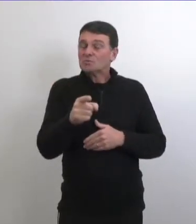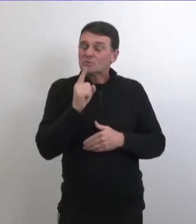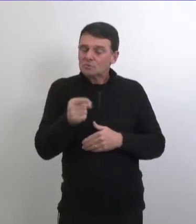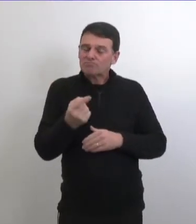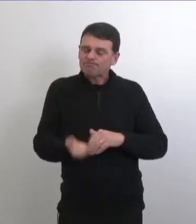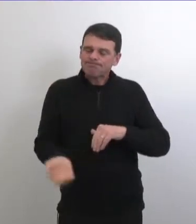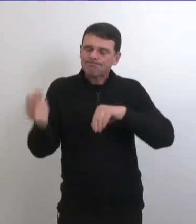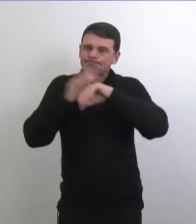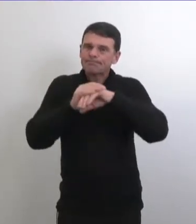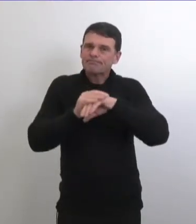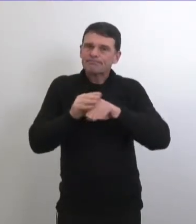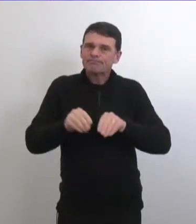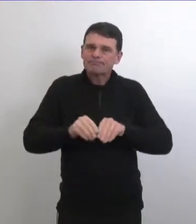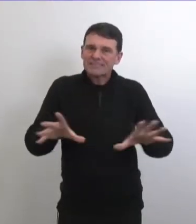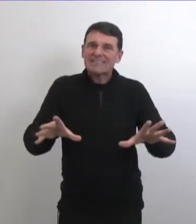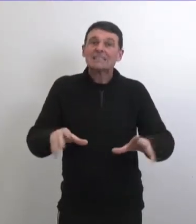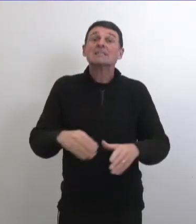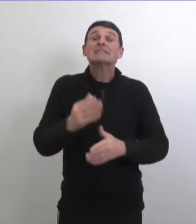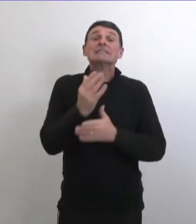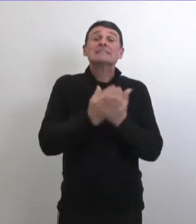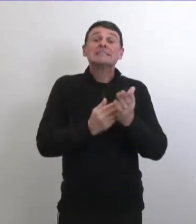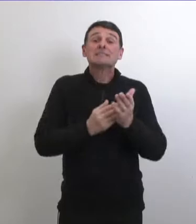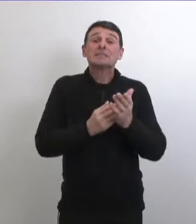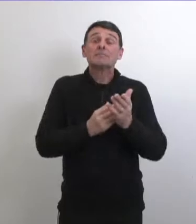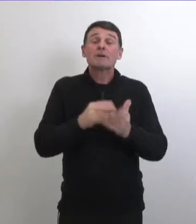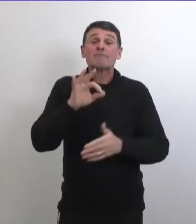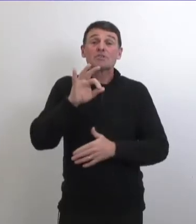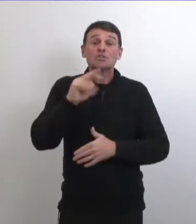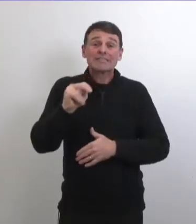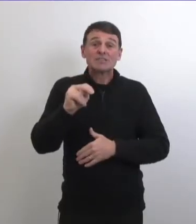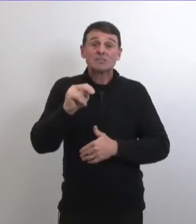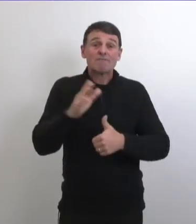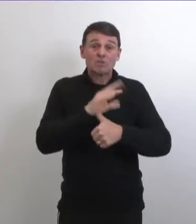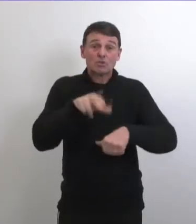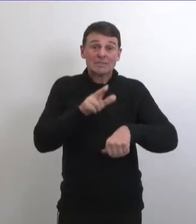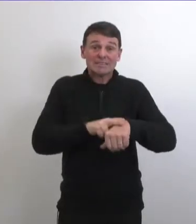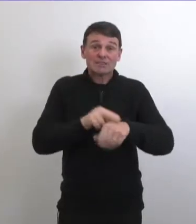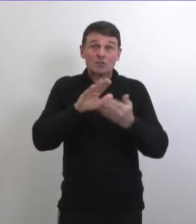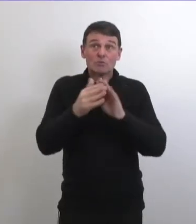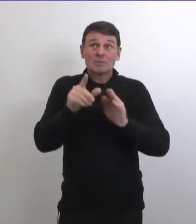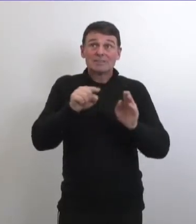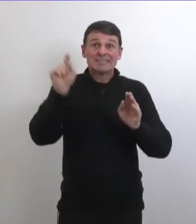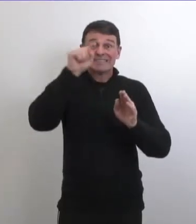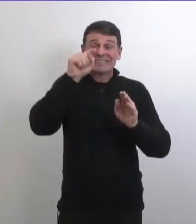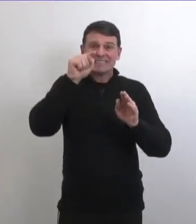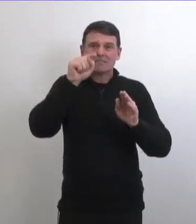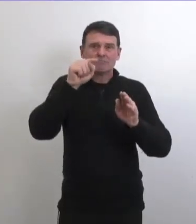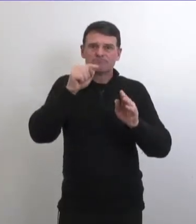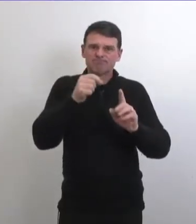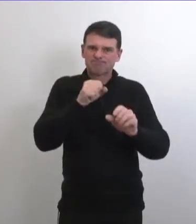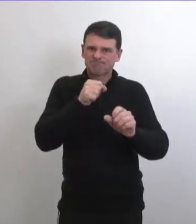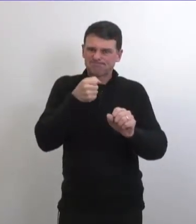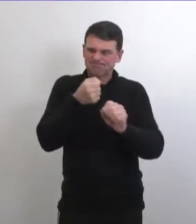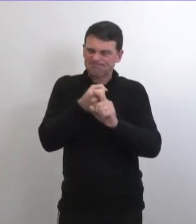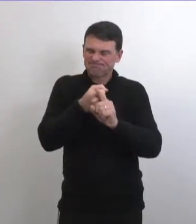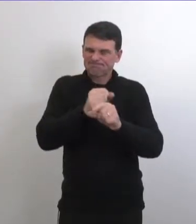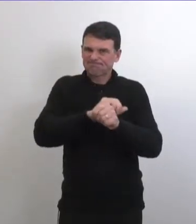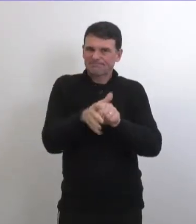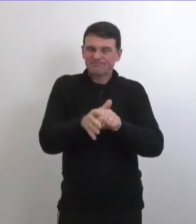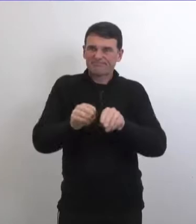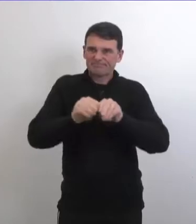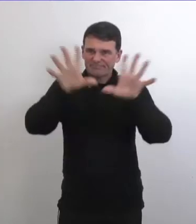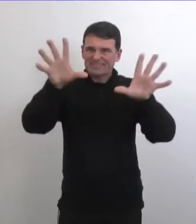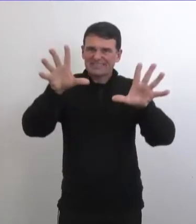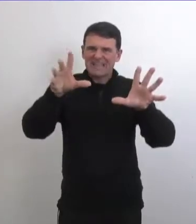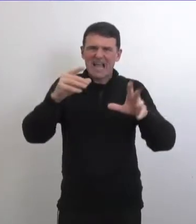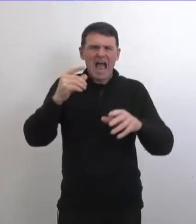le compte de nouveaux cas est plus élevé aujourd'hui que les autres jours à l'évidence nous avons des foyers épidémiques dans certaines des premières nations